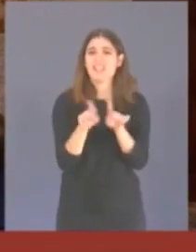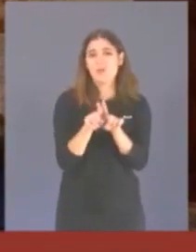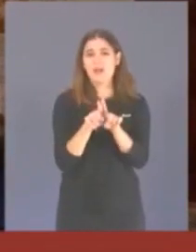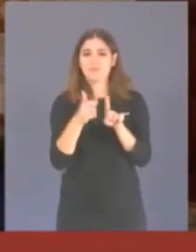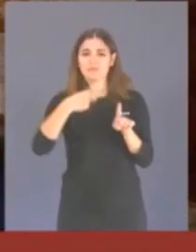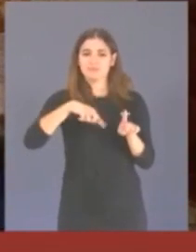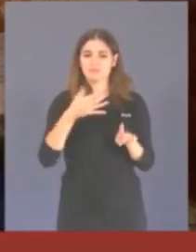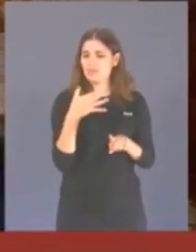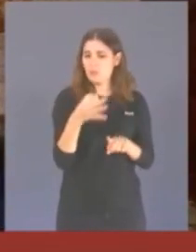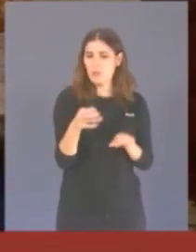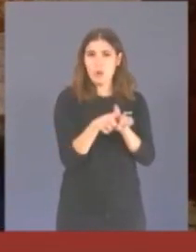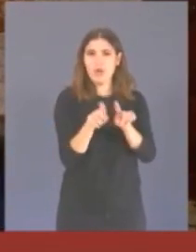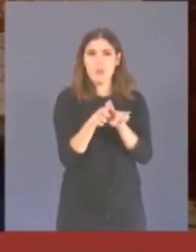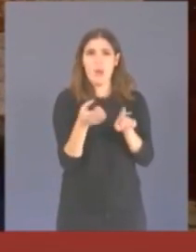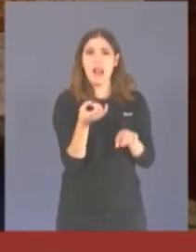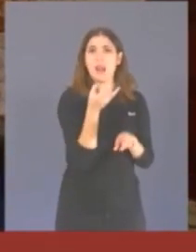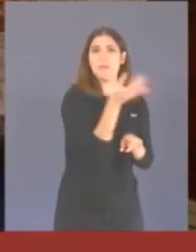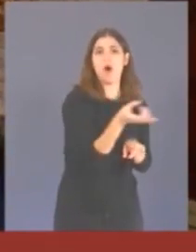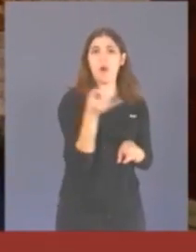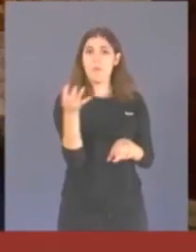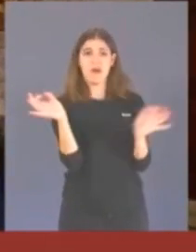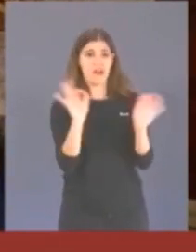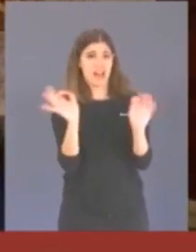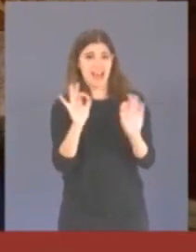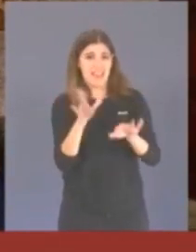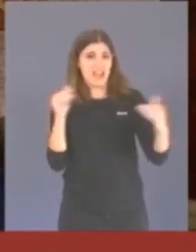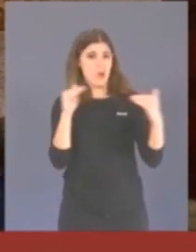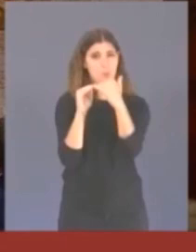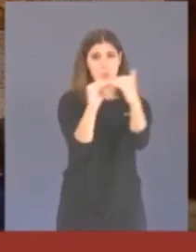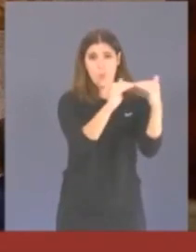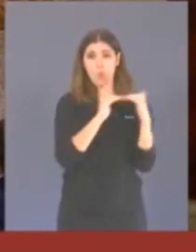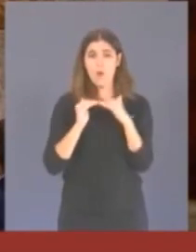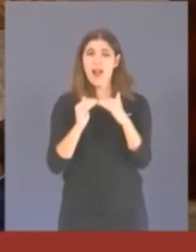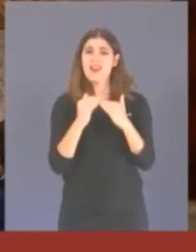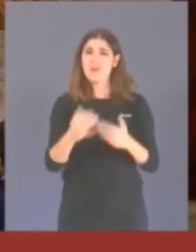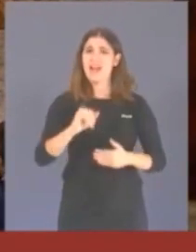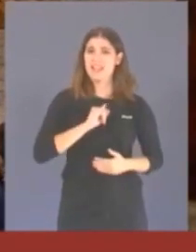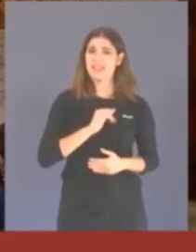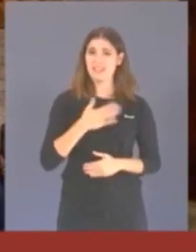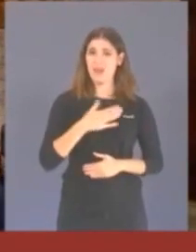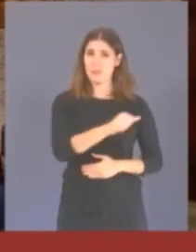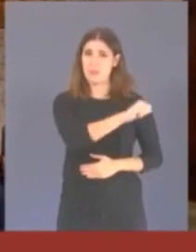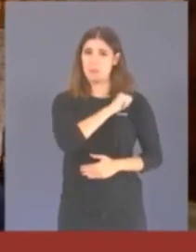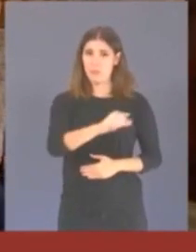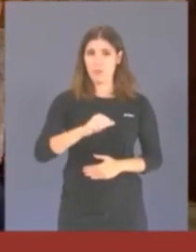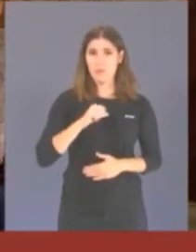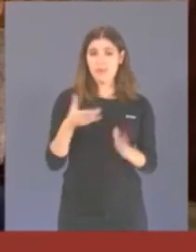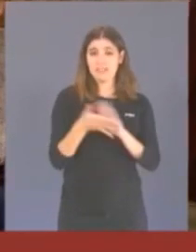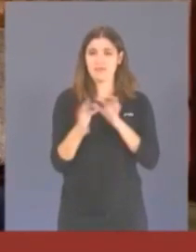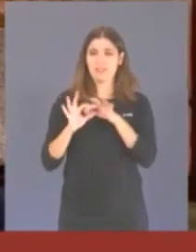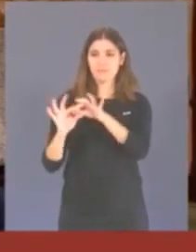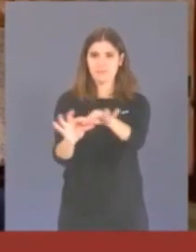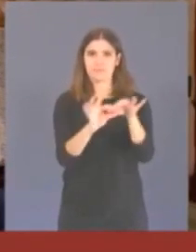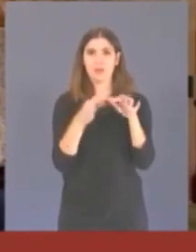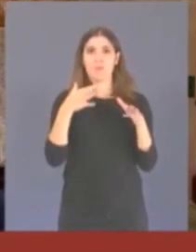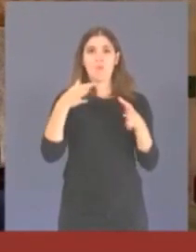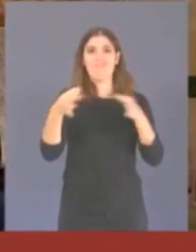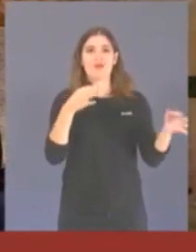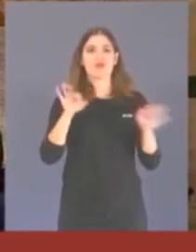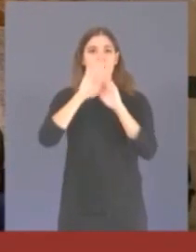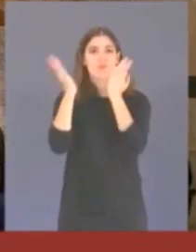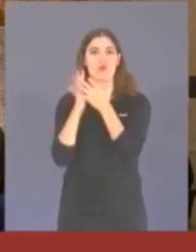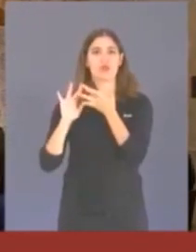ni pitjor. Un poble amb una identitat pròpia des de la qual entén i es relaciona amb la resta de pobles del món.